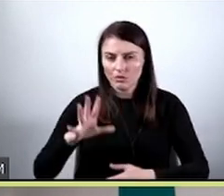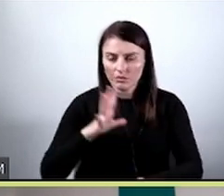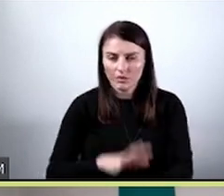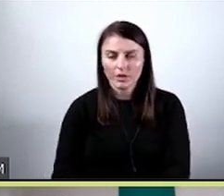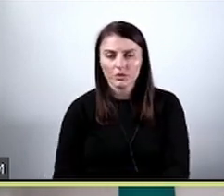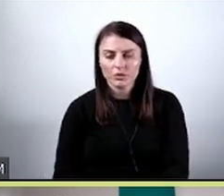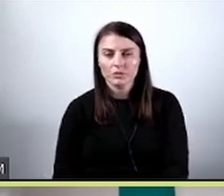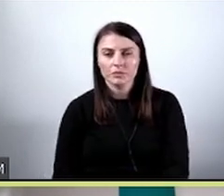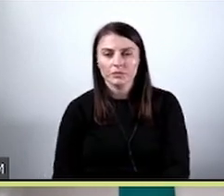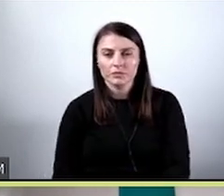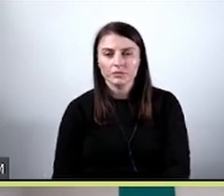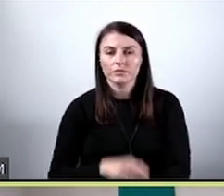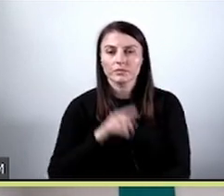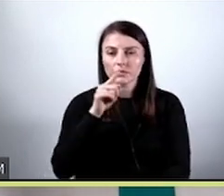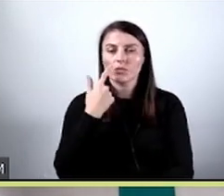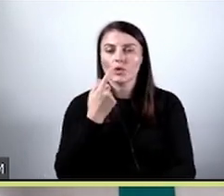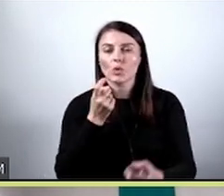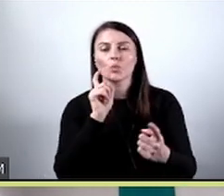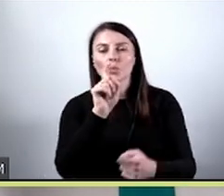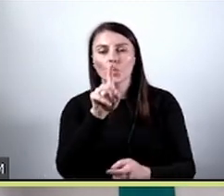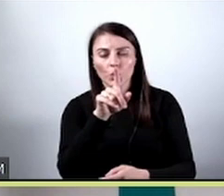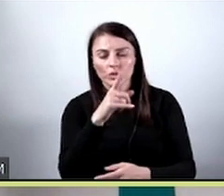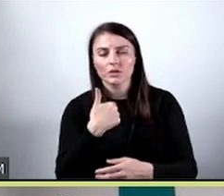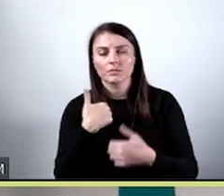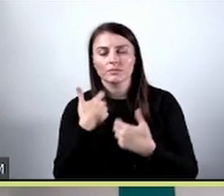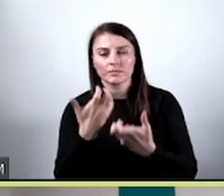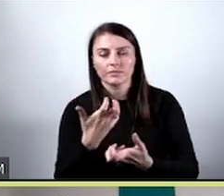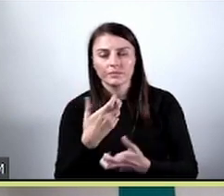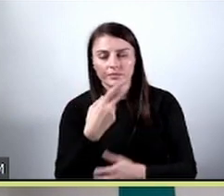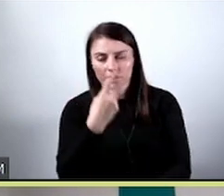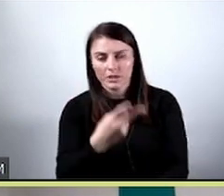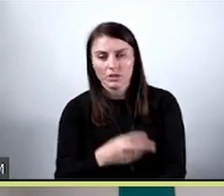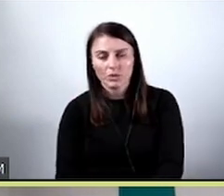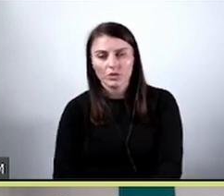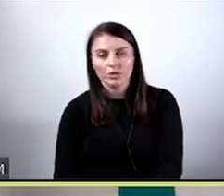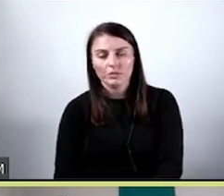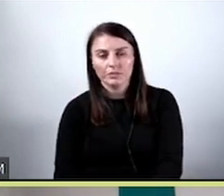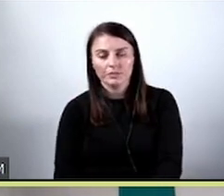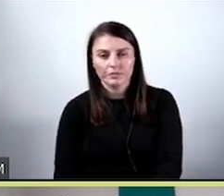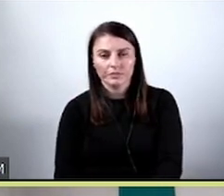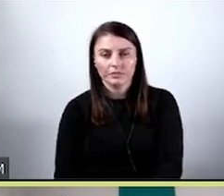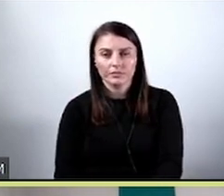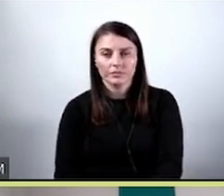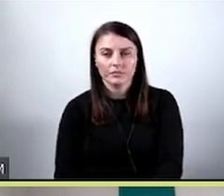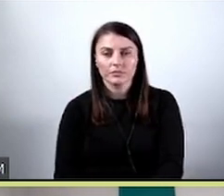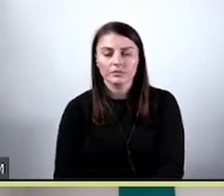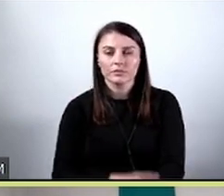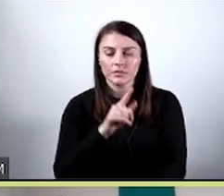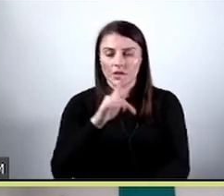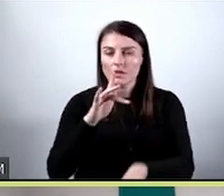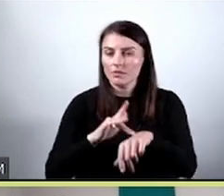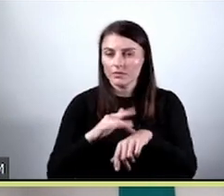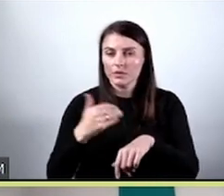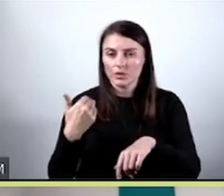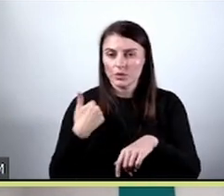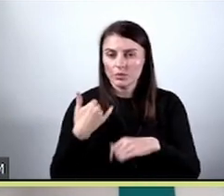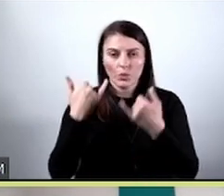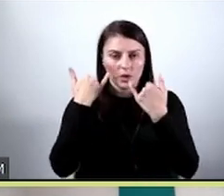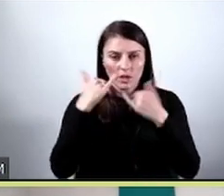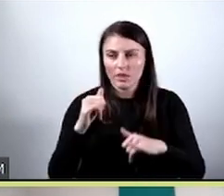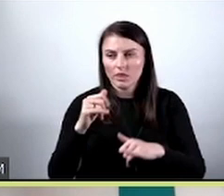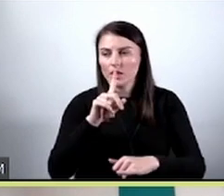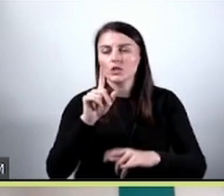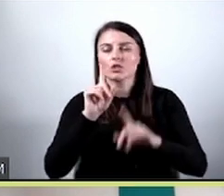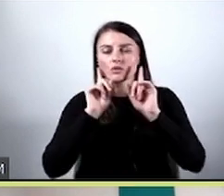na przykład w tym punkcie, to zobaczcie, że też wynik byłby całkowicie rozbieżny od rzeczywistości.